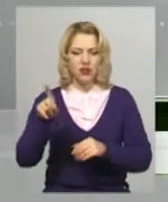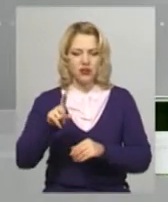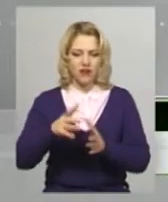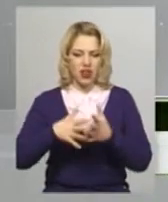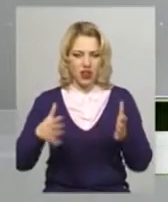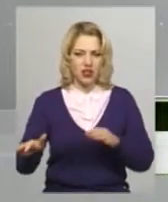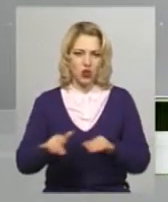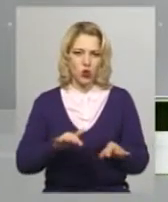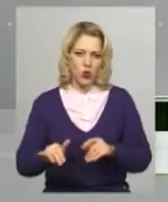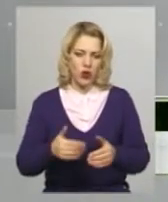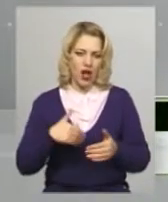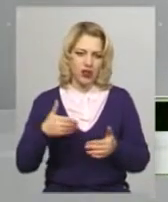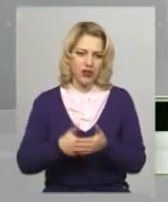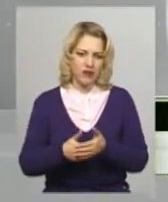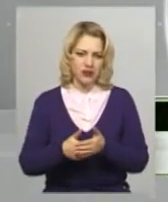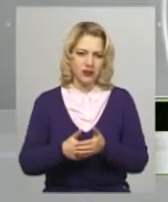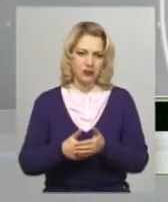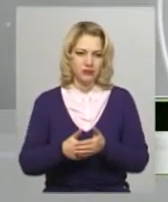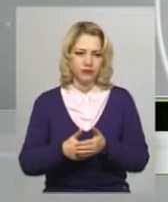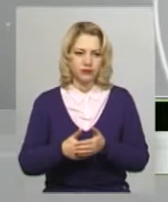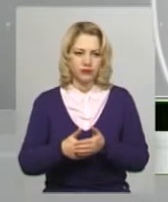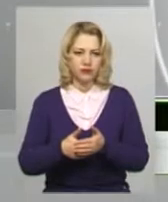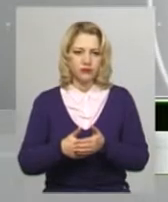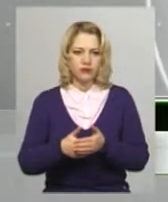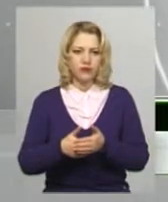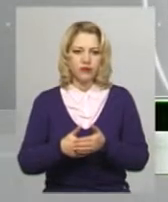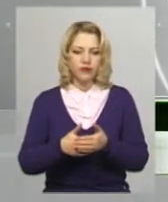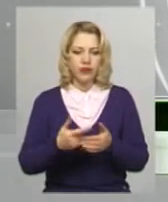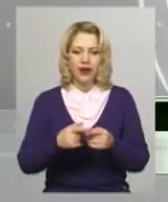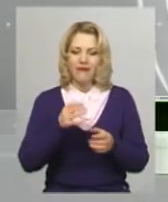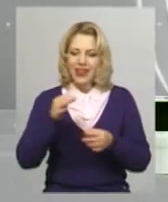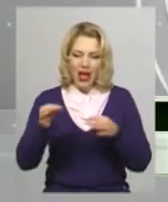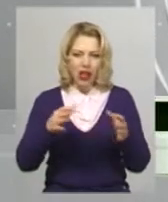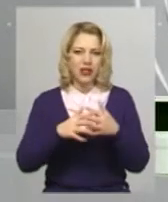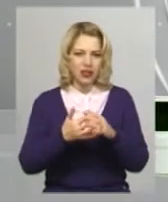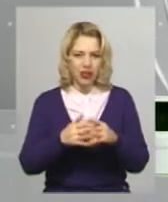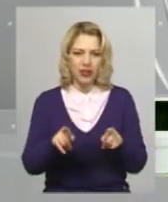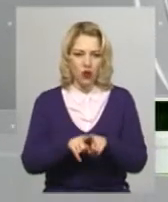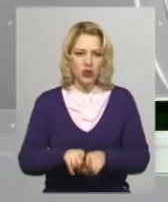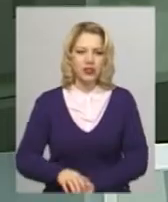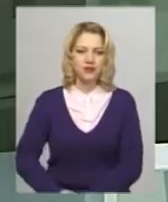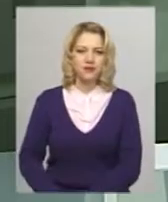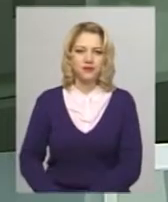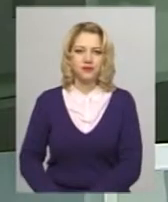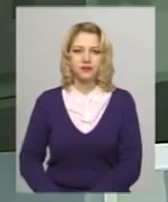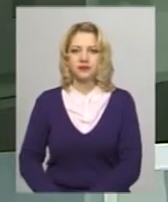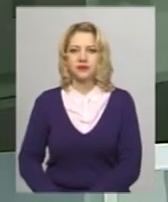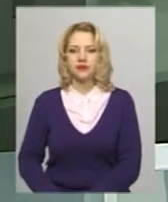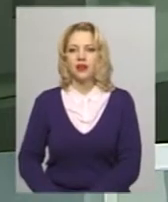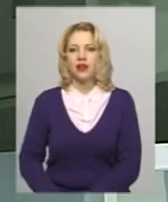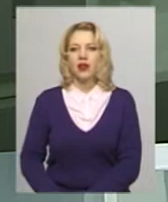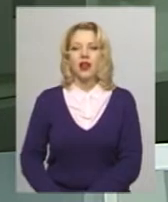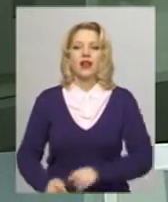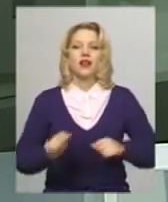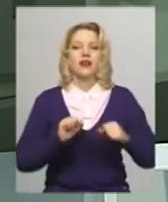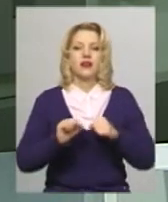великою активністю в громадах, особливо маленьких, особливо віталених, особливо сільських. Керівник